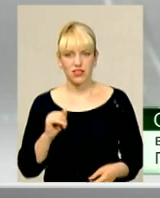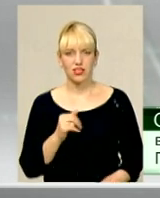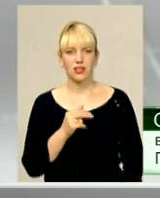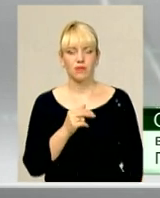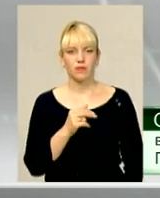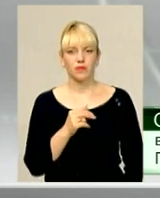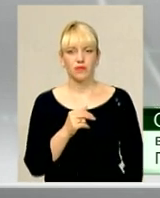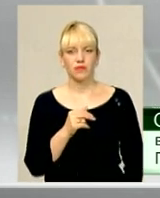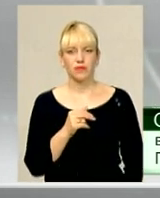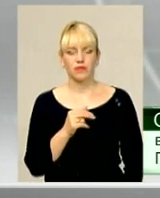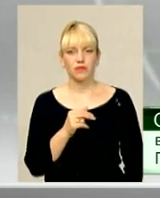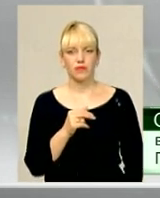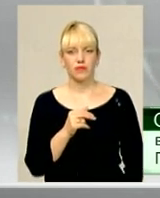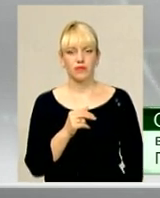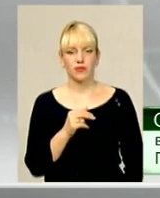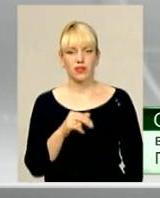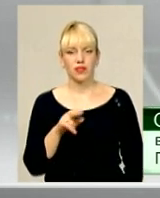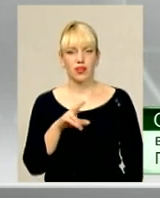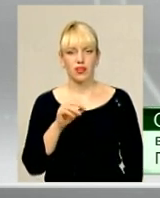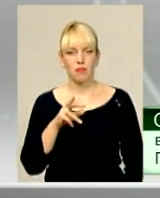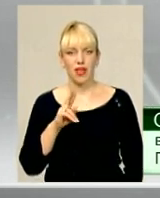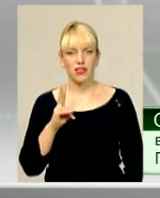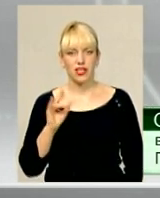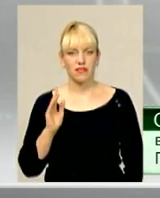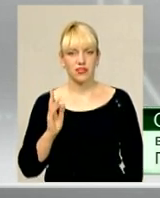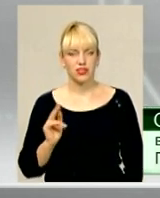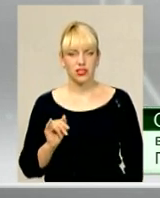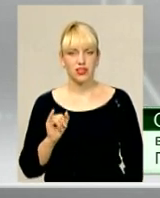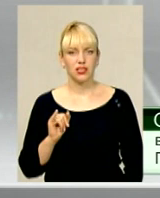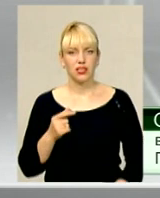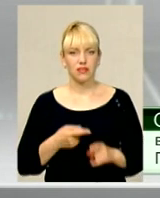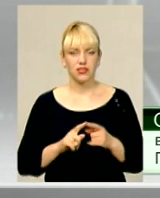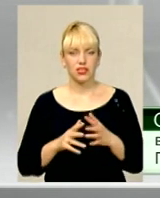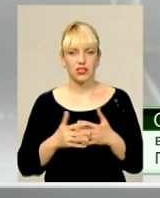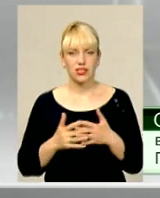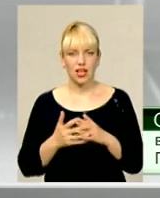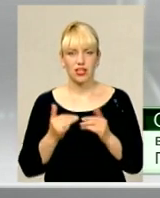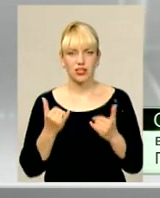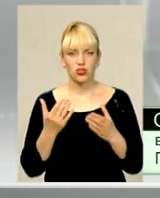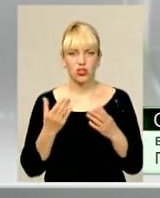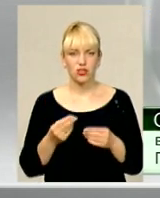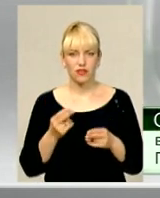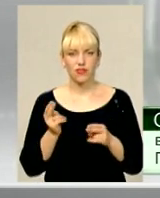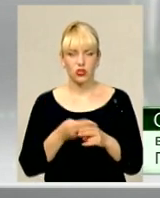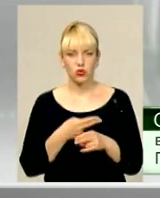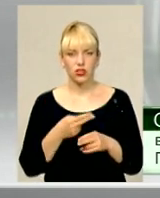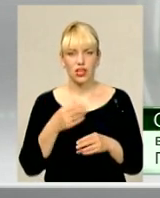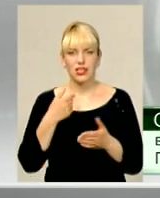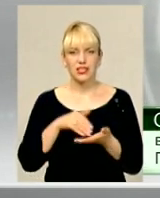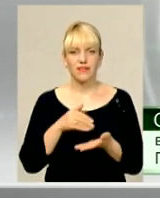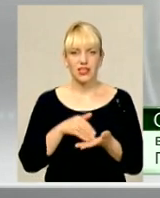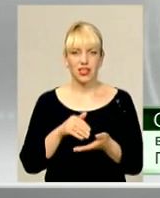Гірчичанська і Дем'янківці. І в цих селах на сьогоднішній день вже відсутні свинопоголів'я.